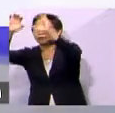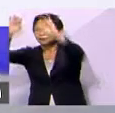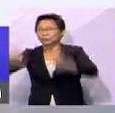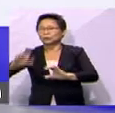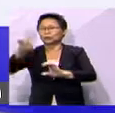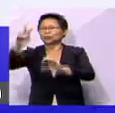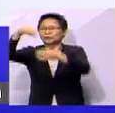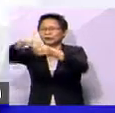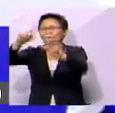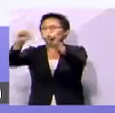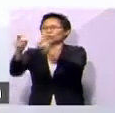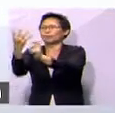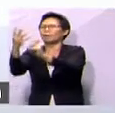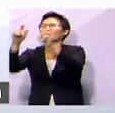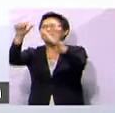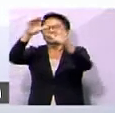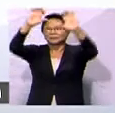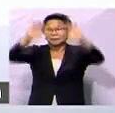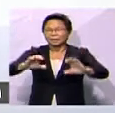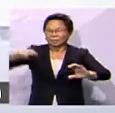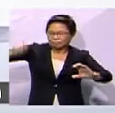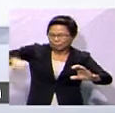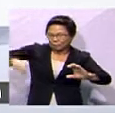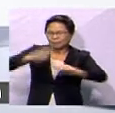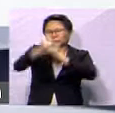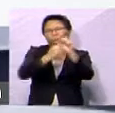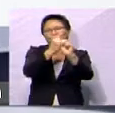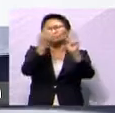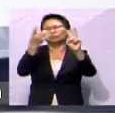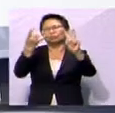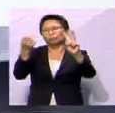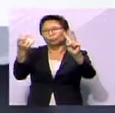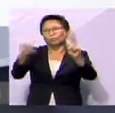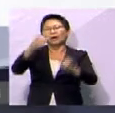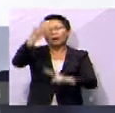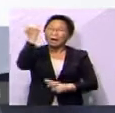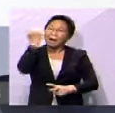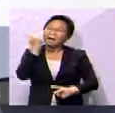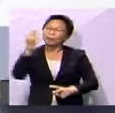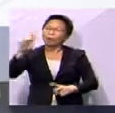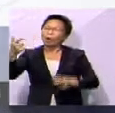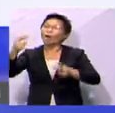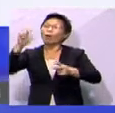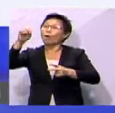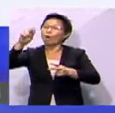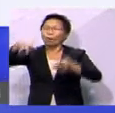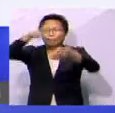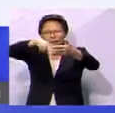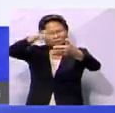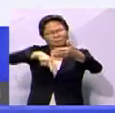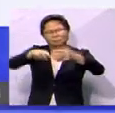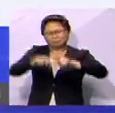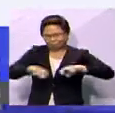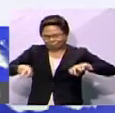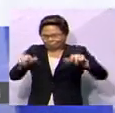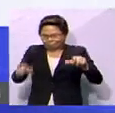2 dalam Kurungan 4 Kaedah-Kaedah Mahkamah 2012. Hakim Ong yang membacakan penghakiman berkata, Panel